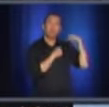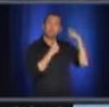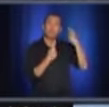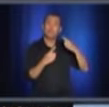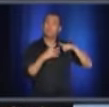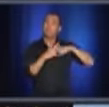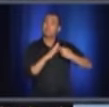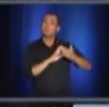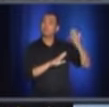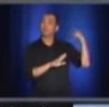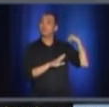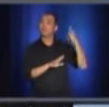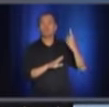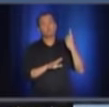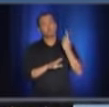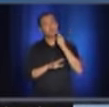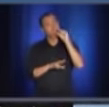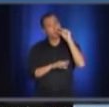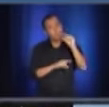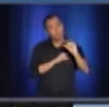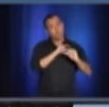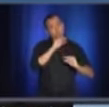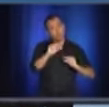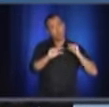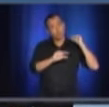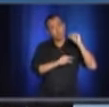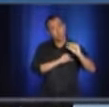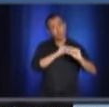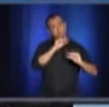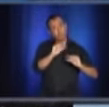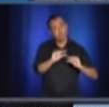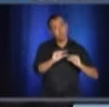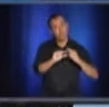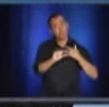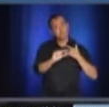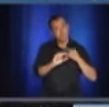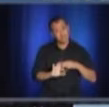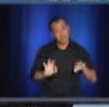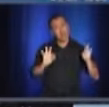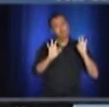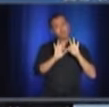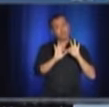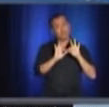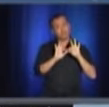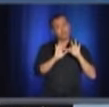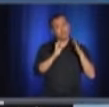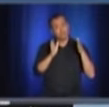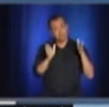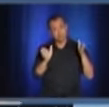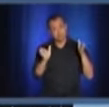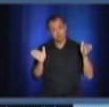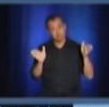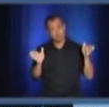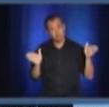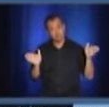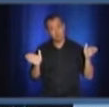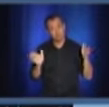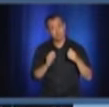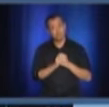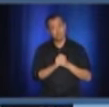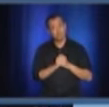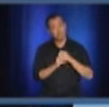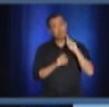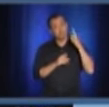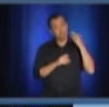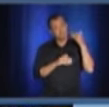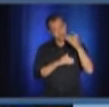progressive, parce que je pense que c'est important, comme je l dit, d'apprendre à ramper, marcher. Et